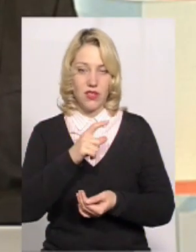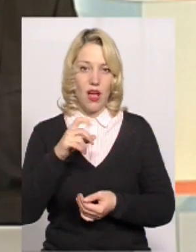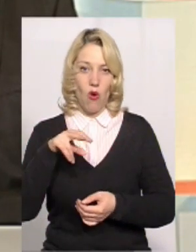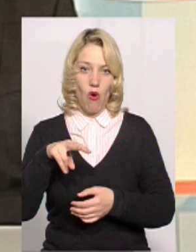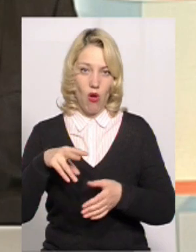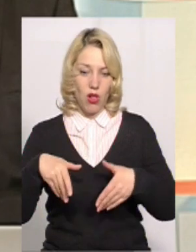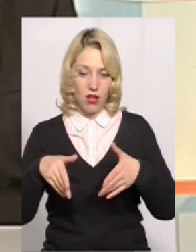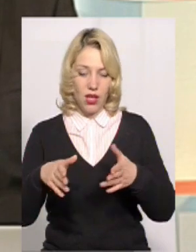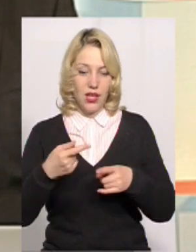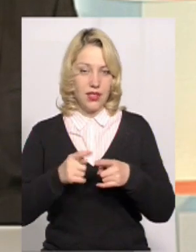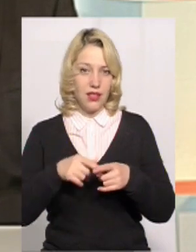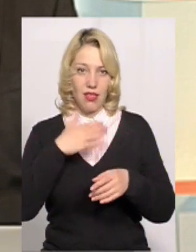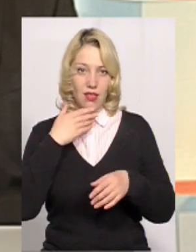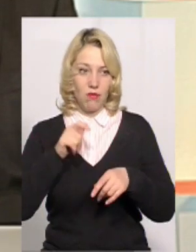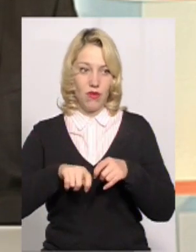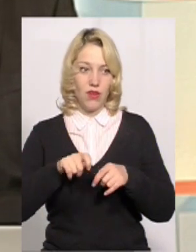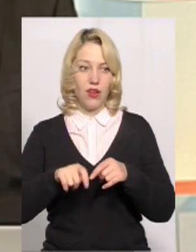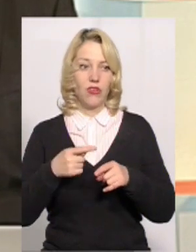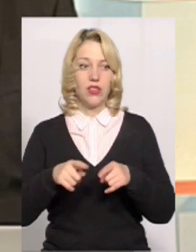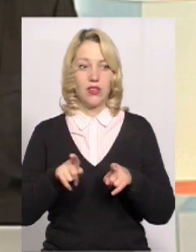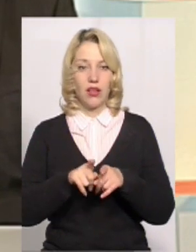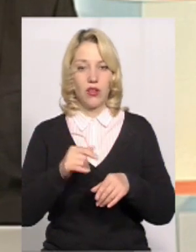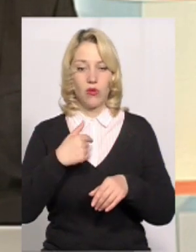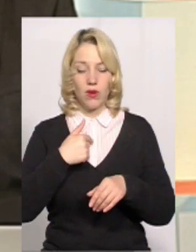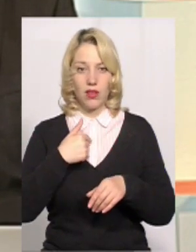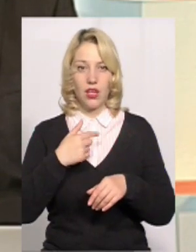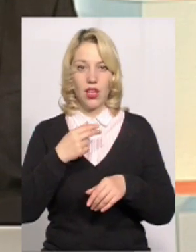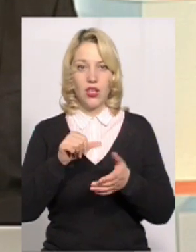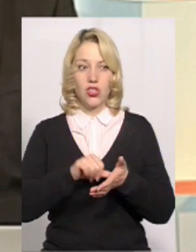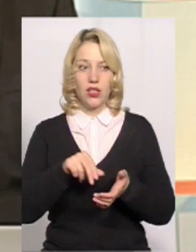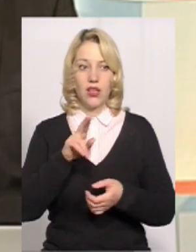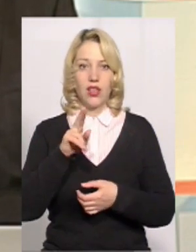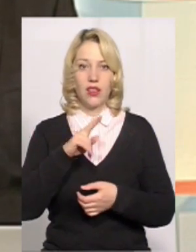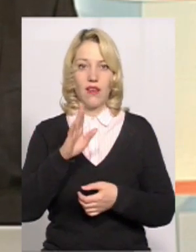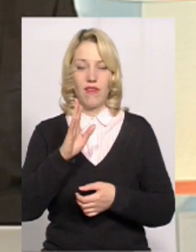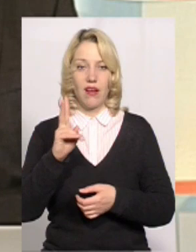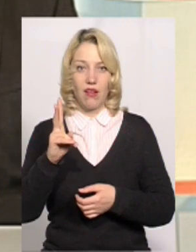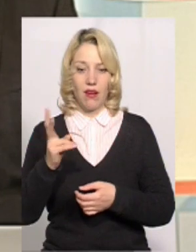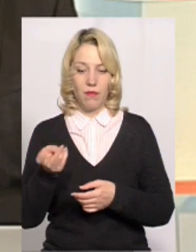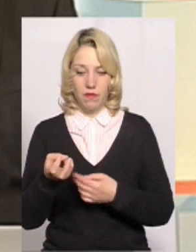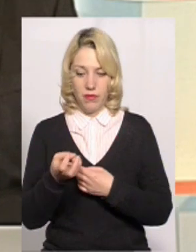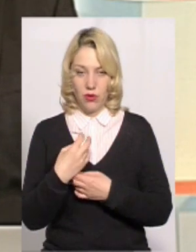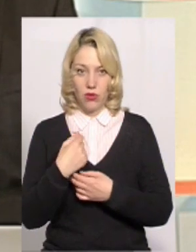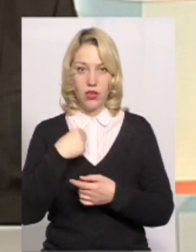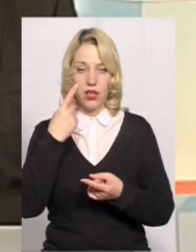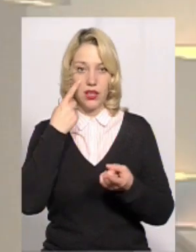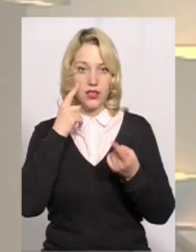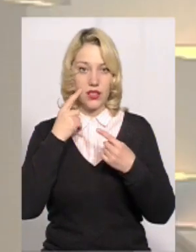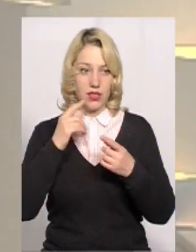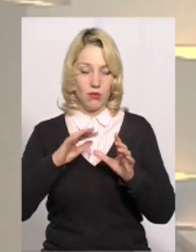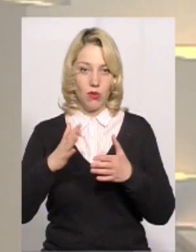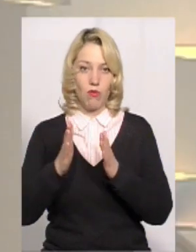це ніхто не перевіряє. Тому отакі речі. Плюс до мене навіть члени ДВК підходили і такими просто слізними